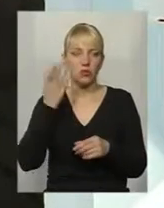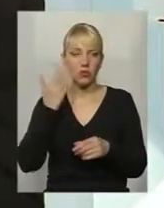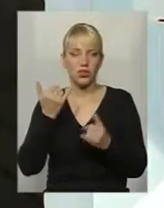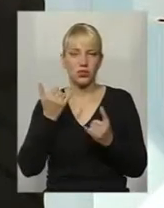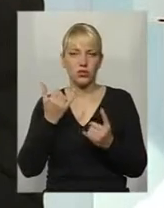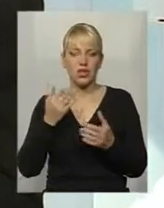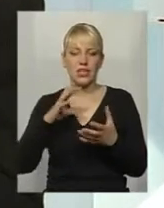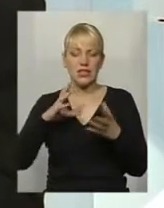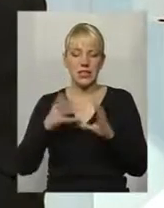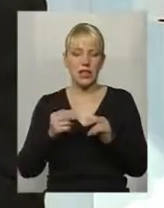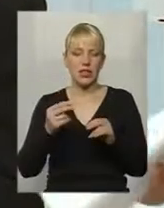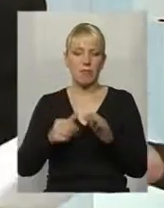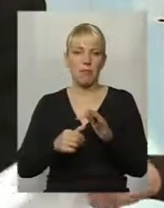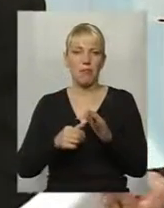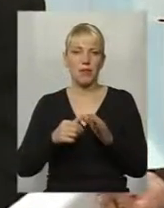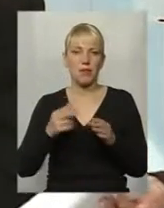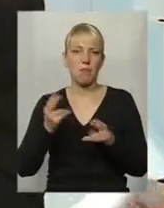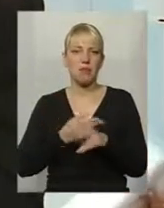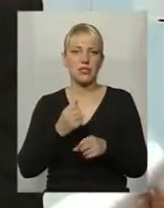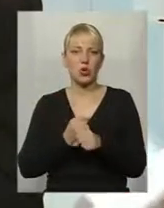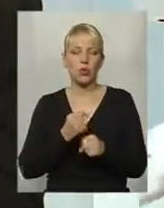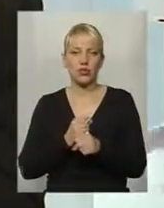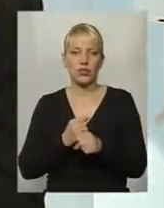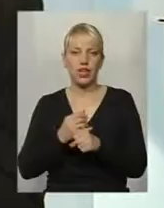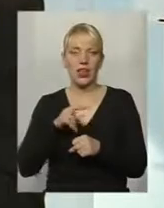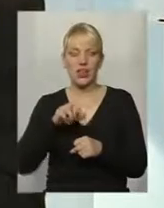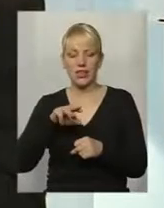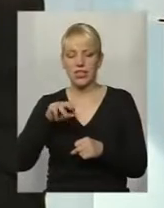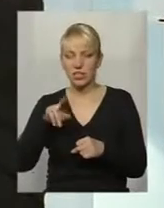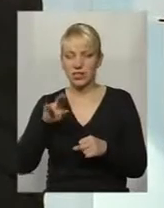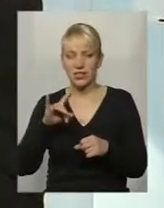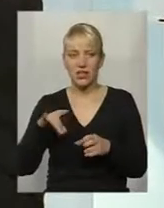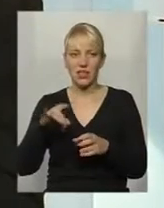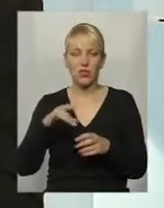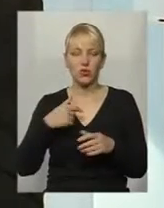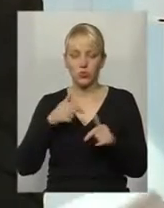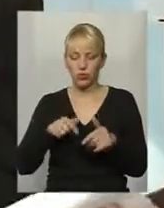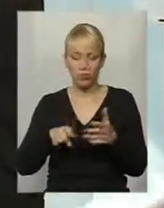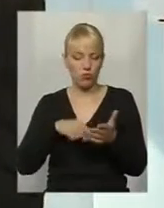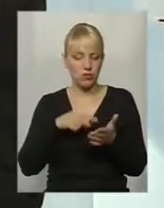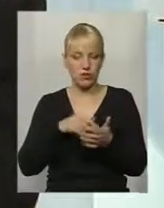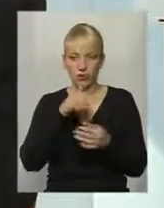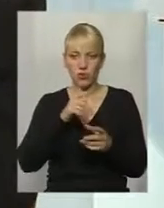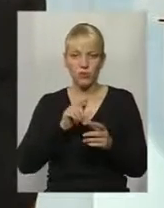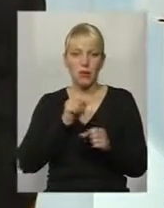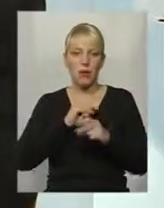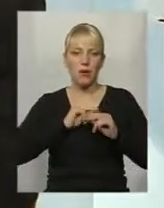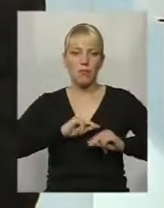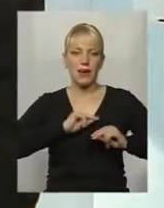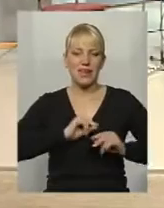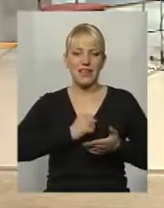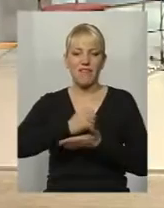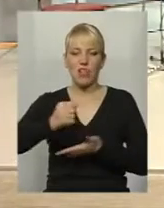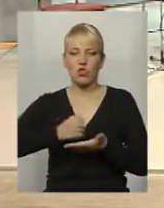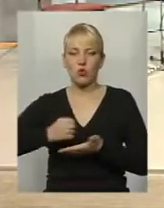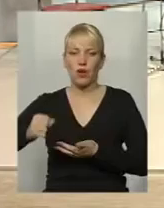безробіття загальне, Литичівський район, тим більше тут ми в місті не можемо працевлаштувати людей. Де вже там казати про